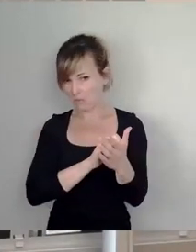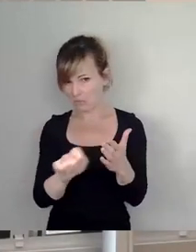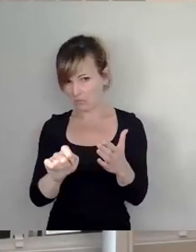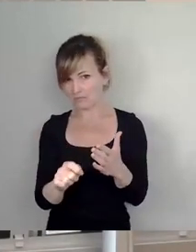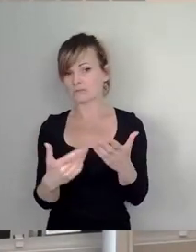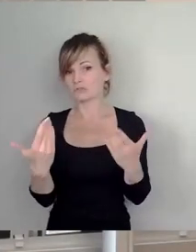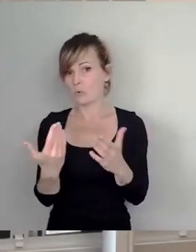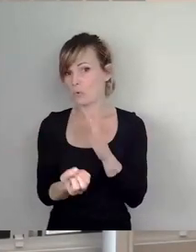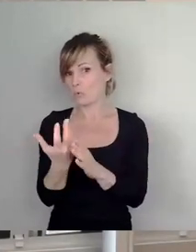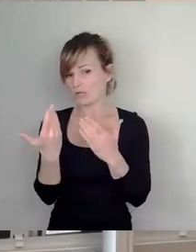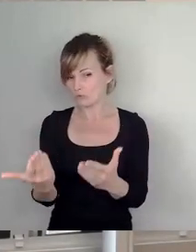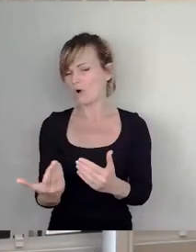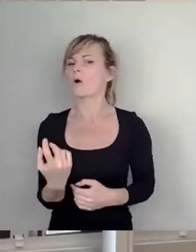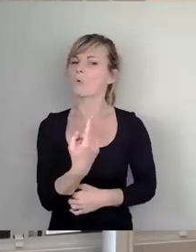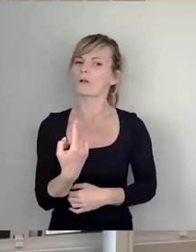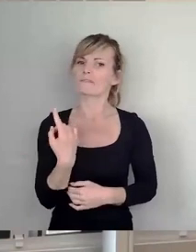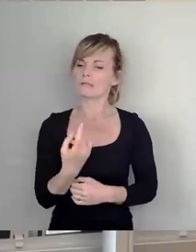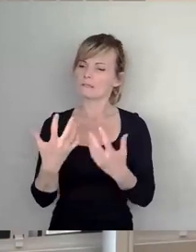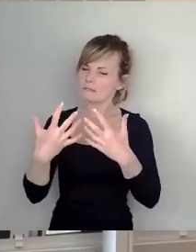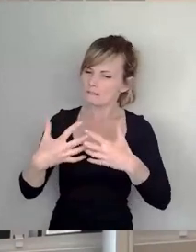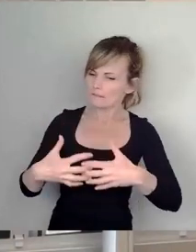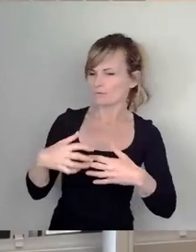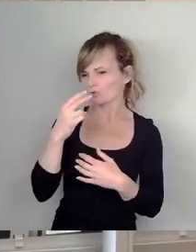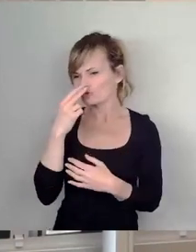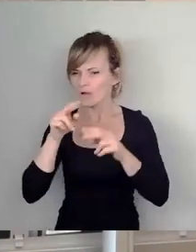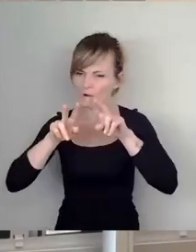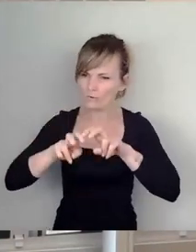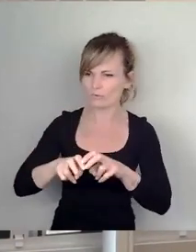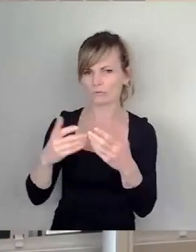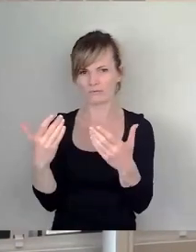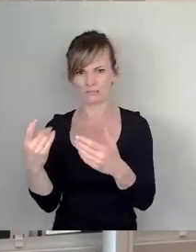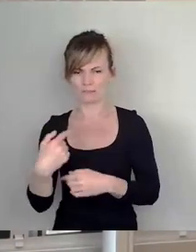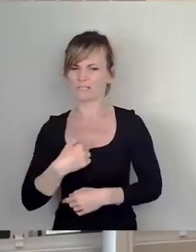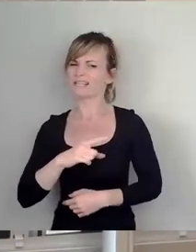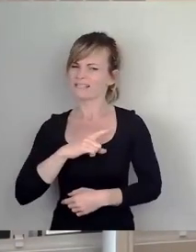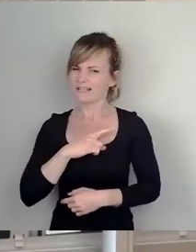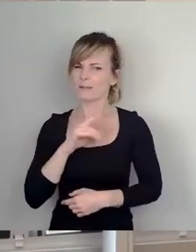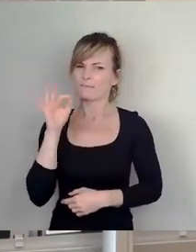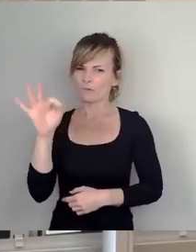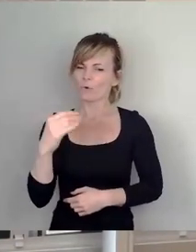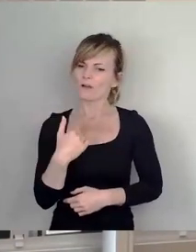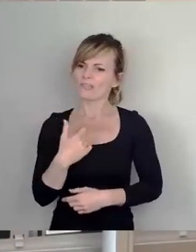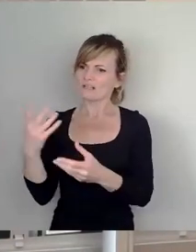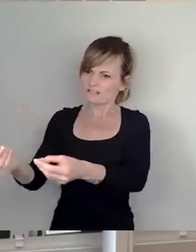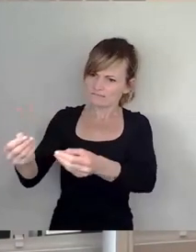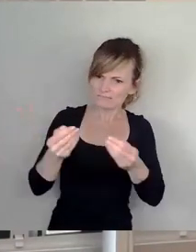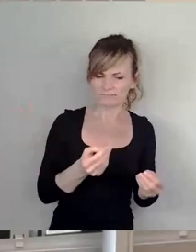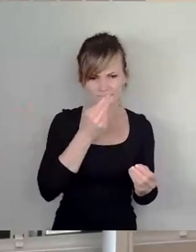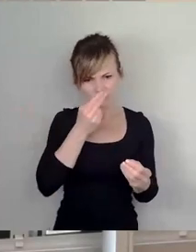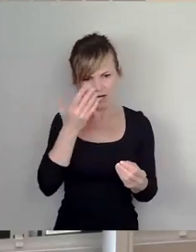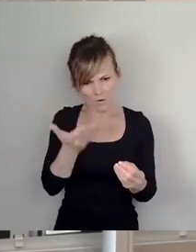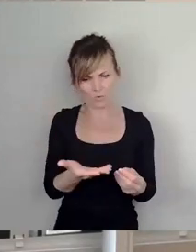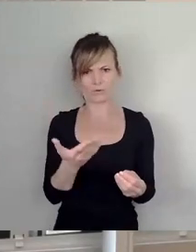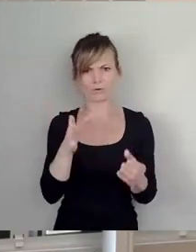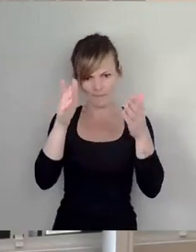damit auseinandersetzen? Ich bin sehr stark dafür, dass wir uns auseinandersetzen. Ich bin sehr stark dafür, dass dann